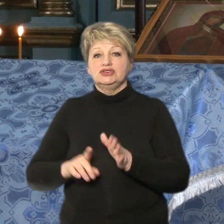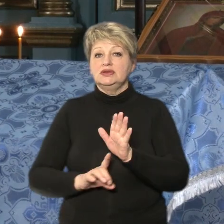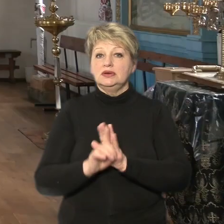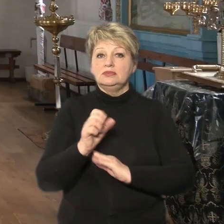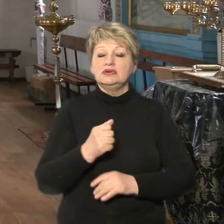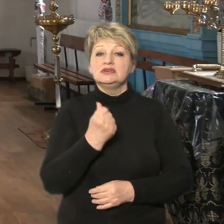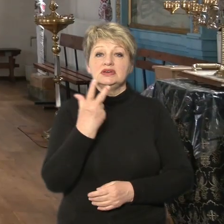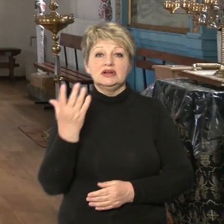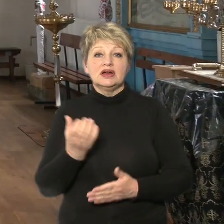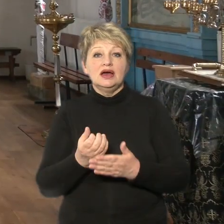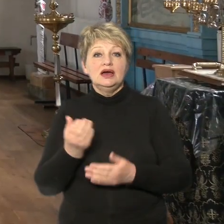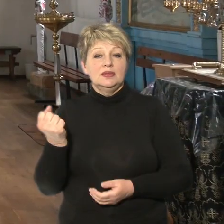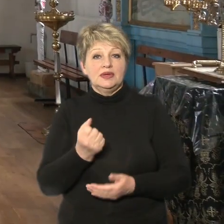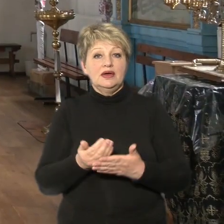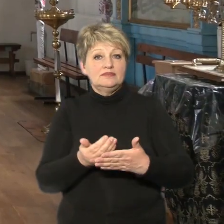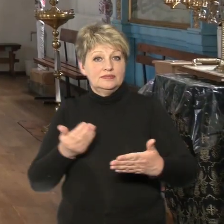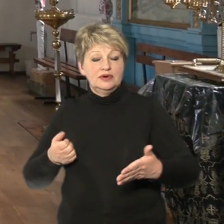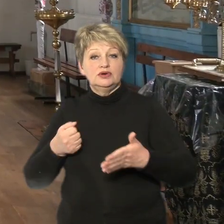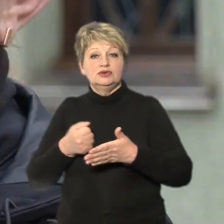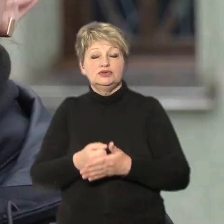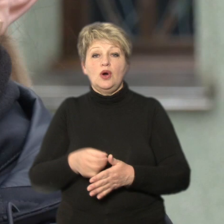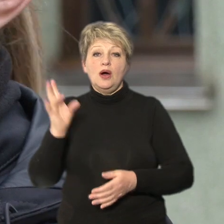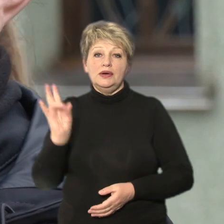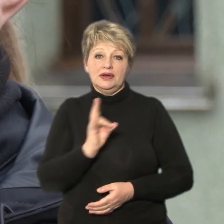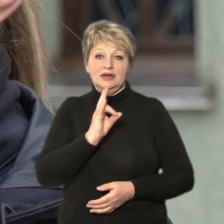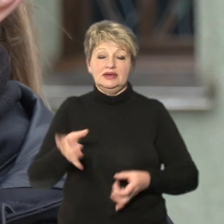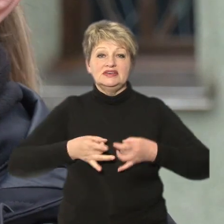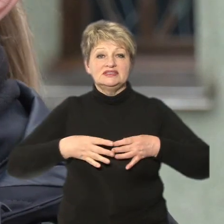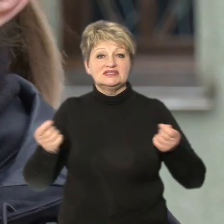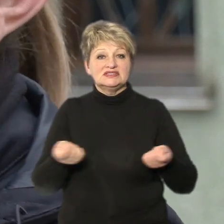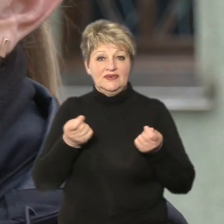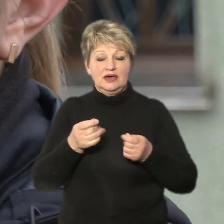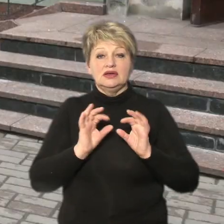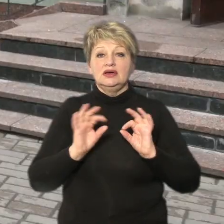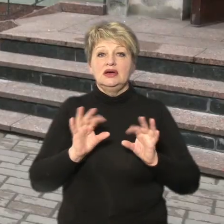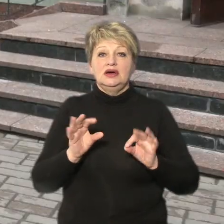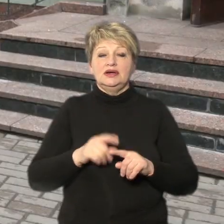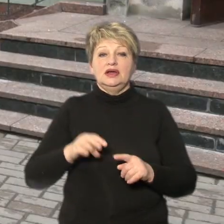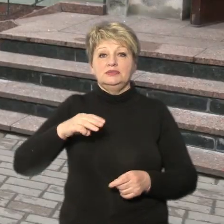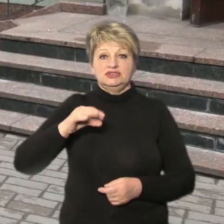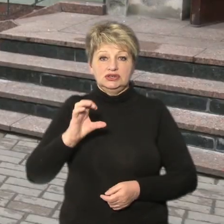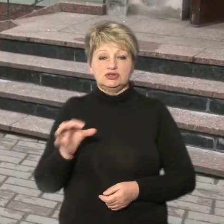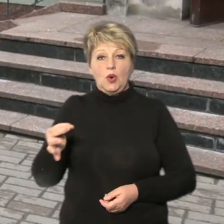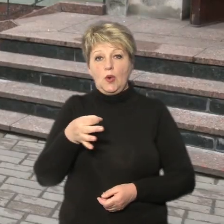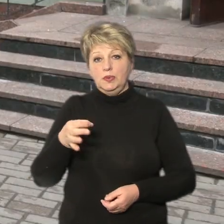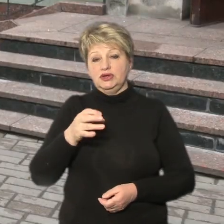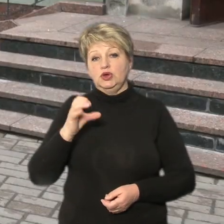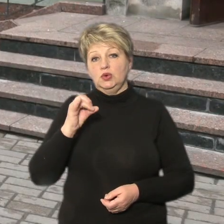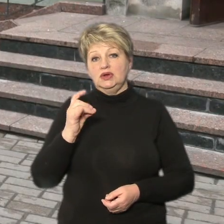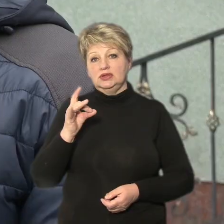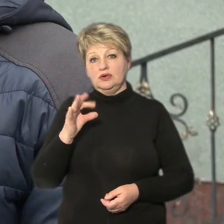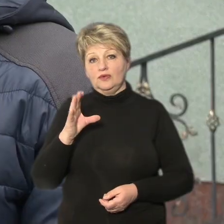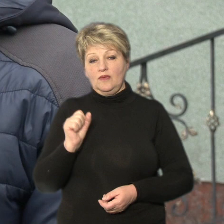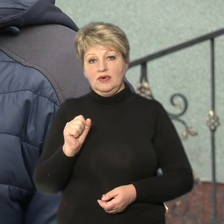декілька тижнів до великих релігійних свят, каже речниця головного управління Держслужби з надзвичайних ситуацій області Юлія Норовкова.